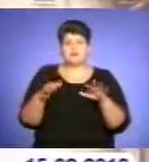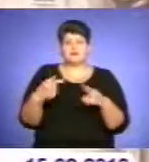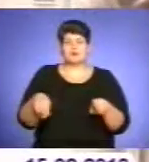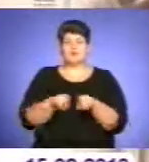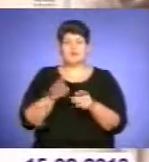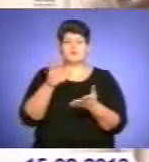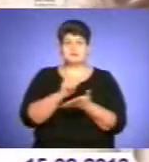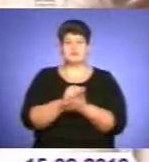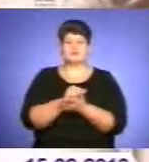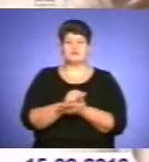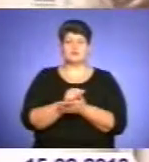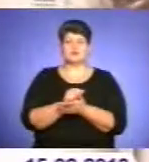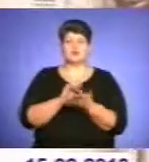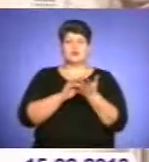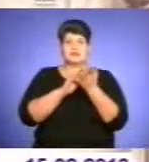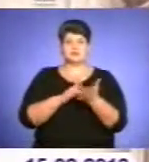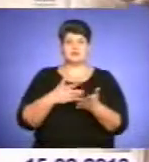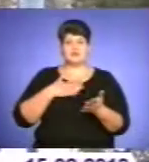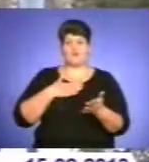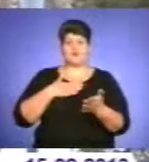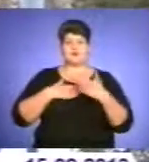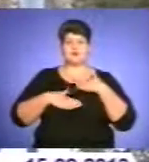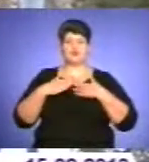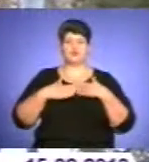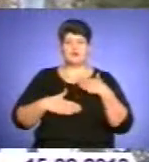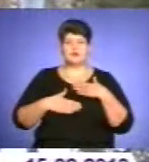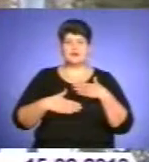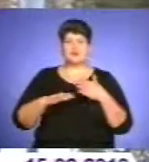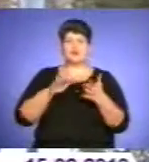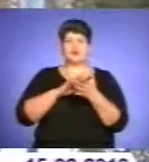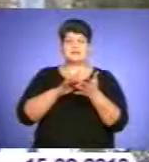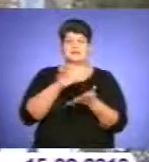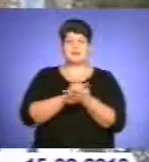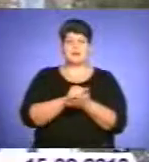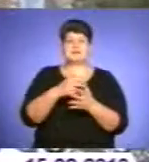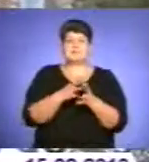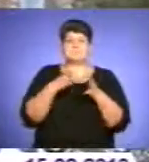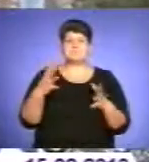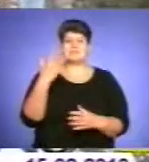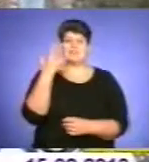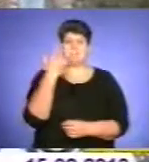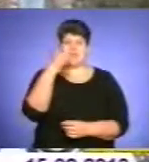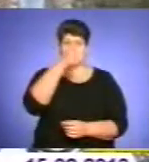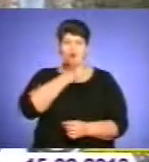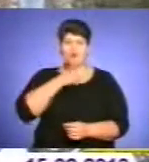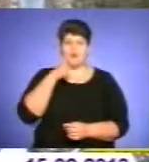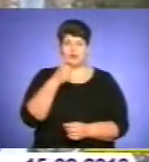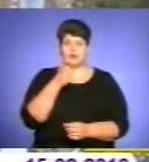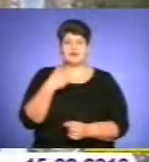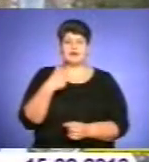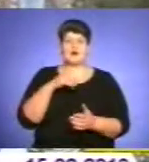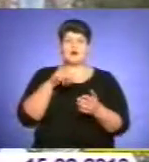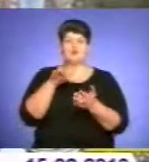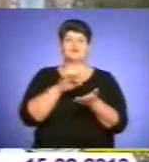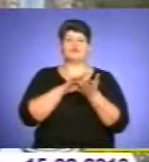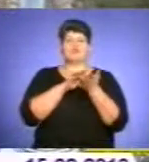займаюся туризмом, так для власного задоволення. Туризмом займаюся вже більше піяти років. Це те, що я ходжу в мандрівки,